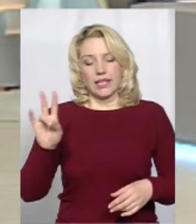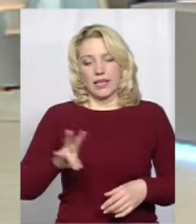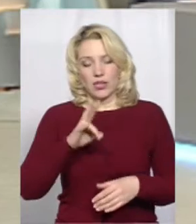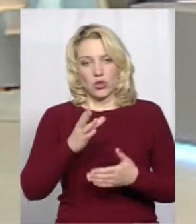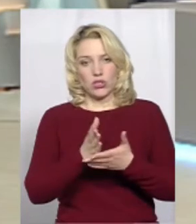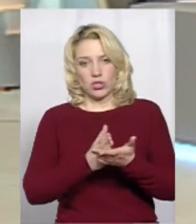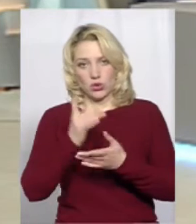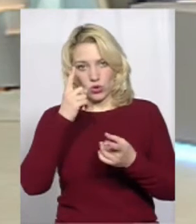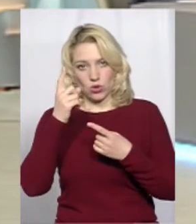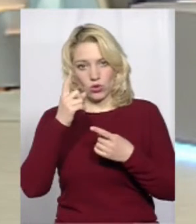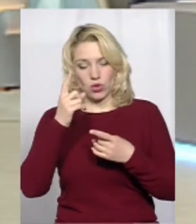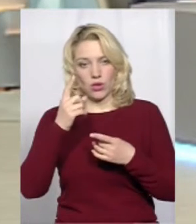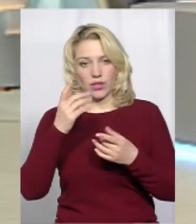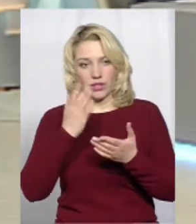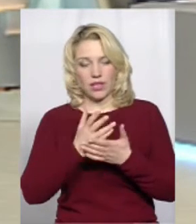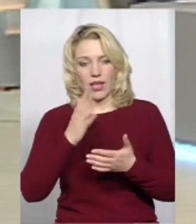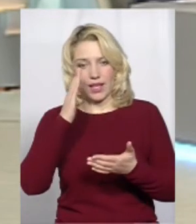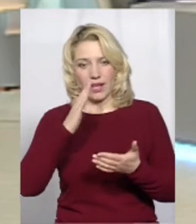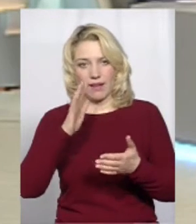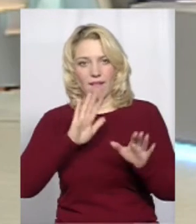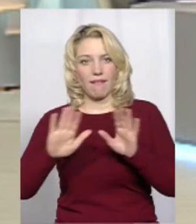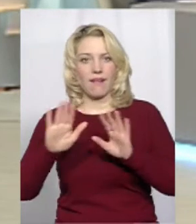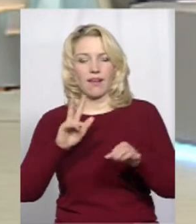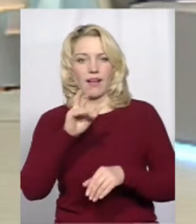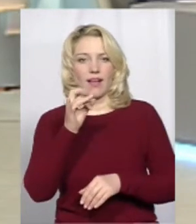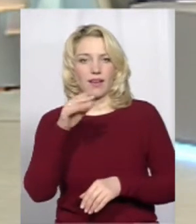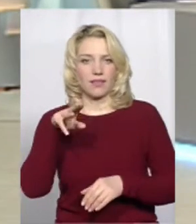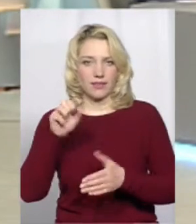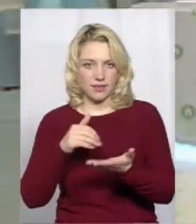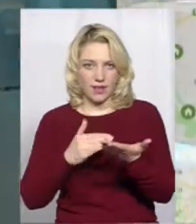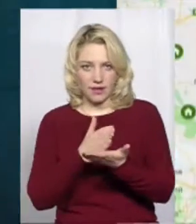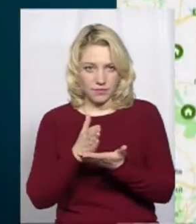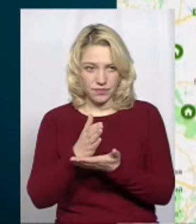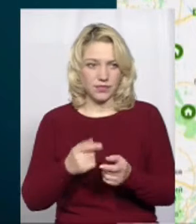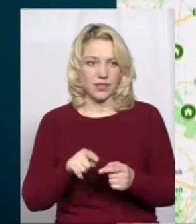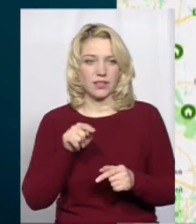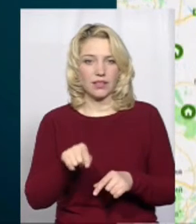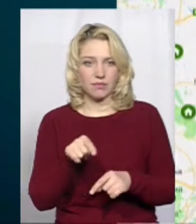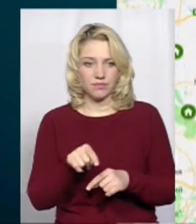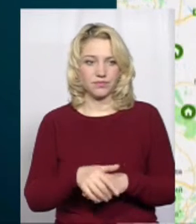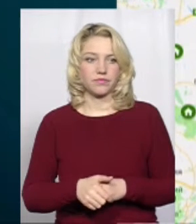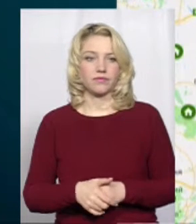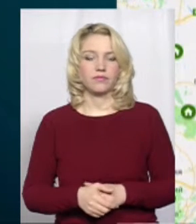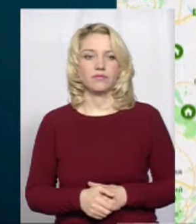служби України розміщує інтерактивну карту. Попрошу режисера вивезти її на екран. Але